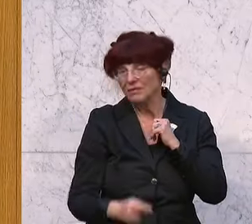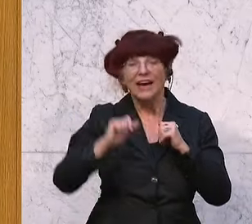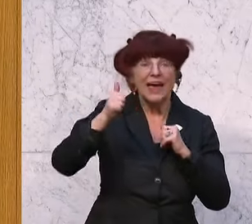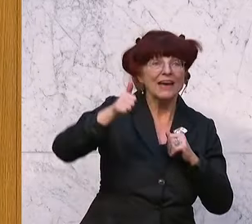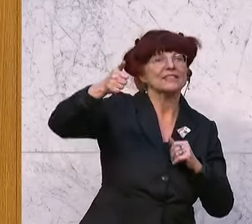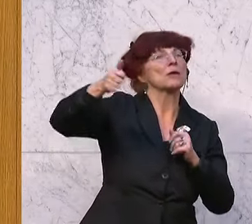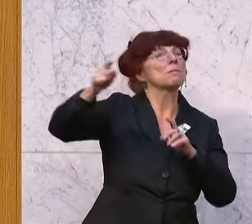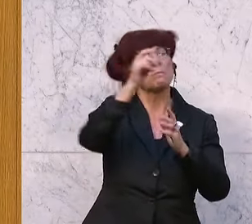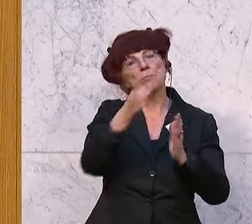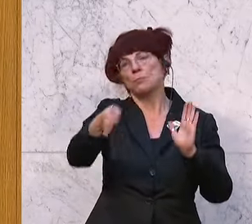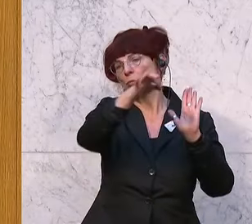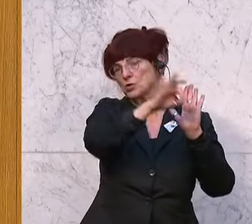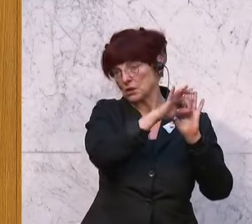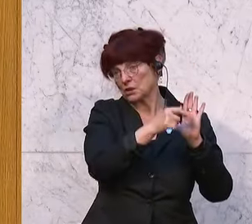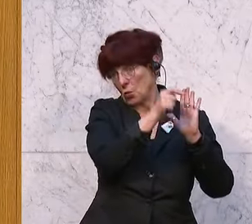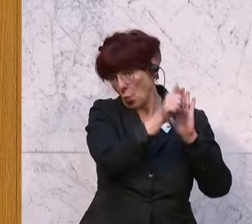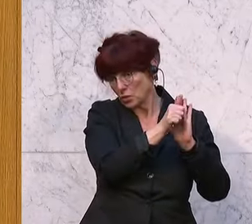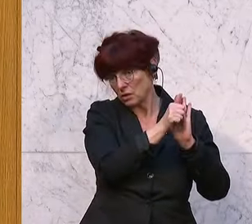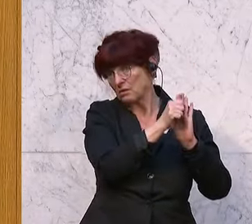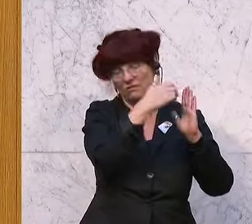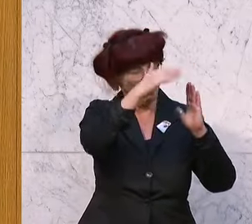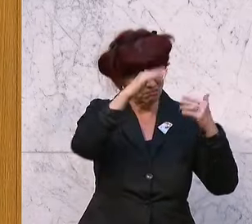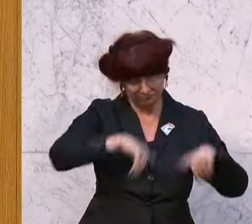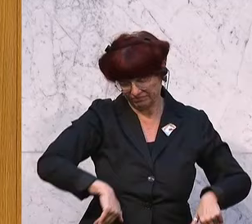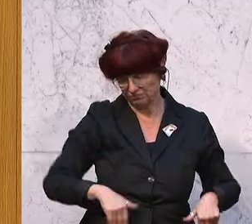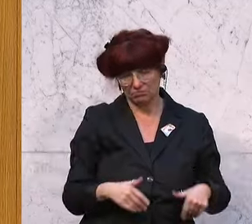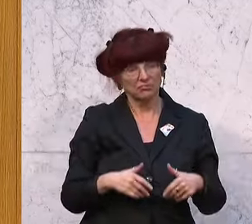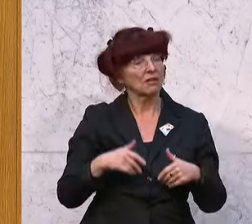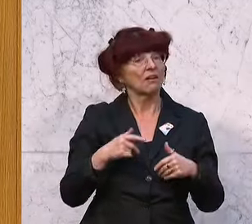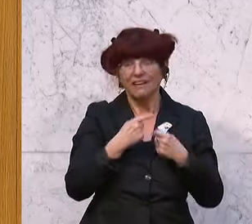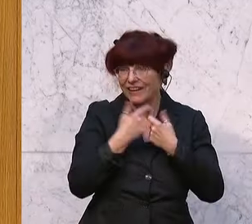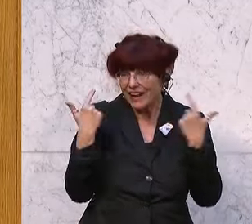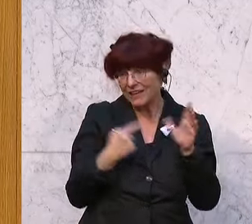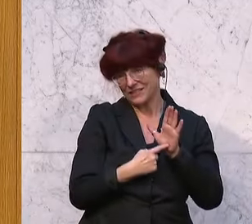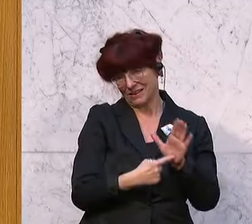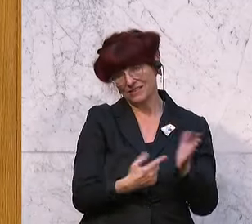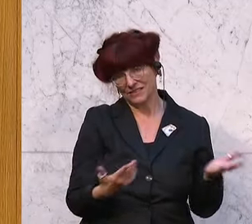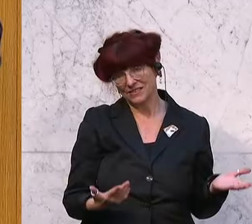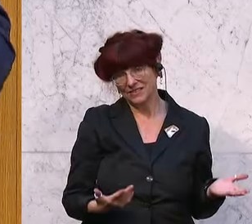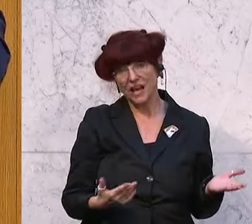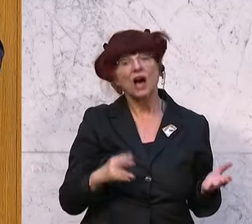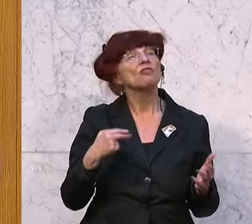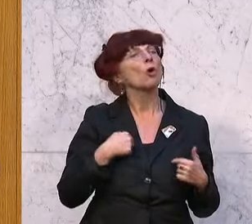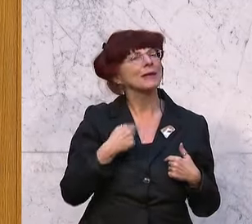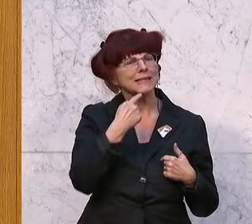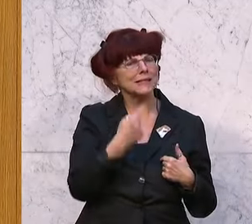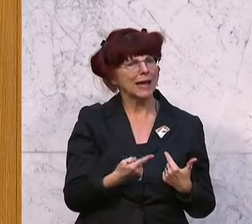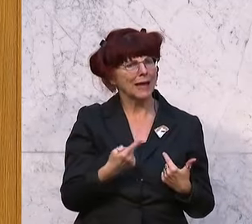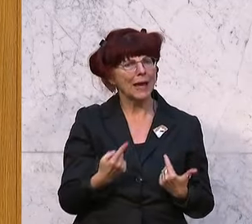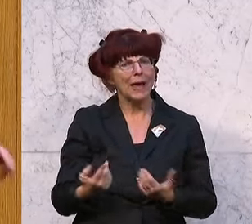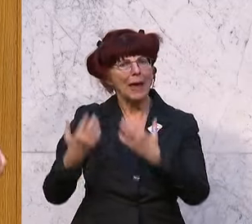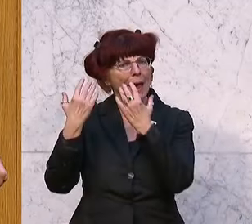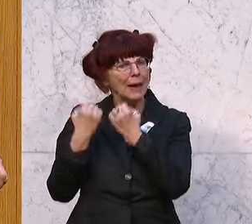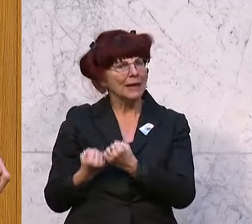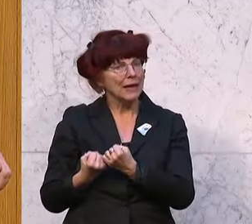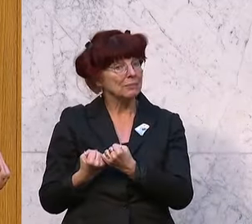Position. Ja, eindeutiger geht es ja nicht mehr. Und warum sage ich das? Weil das Ergebnis des Ganzen und das ist das